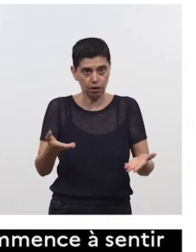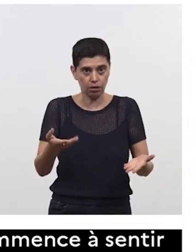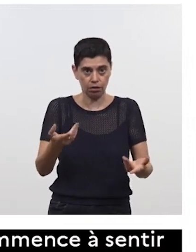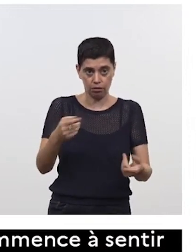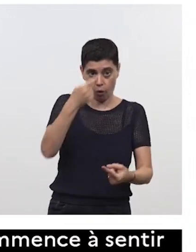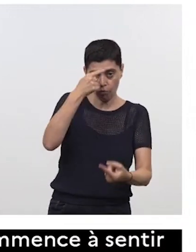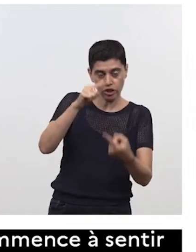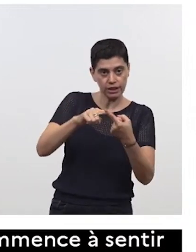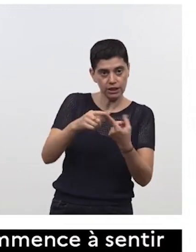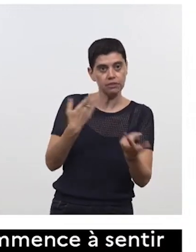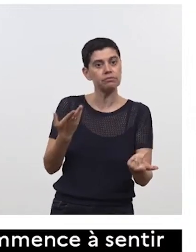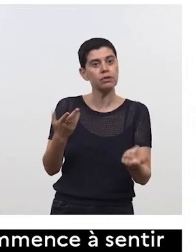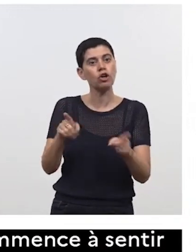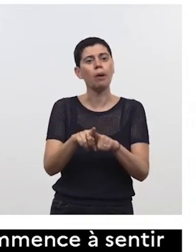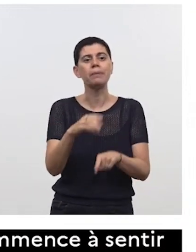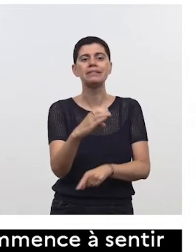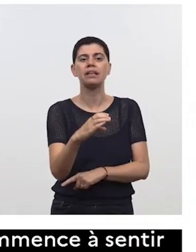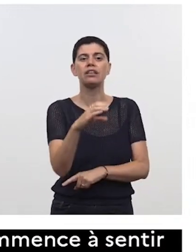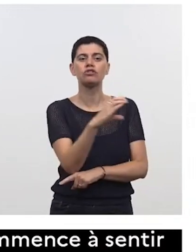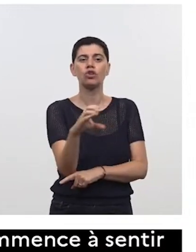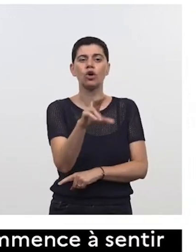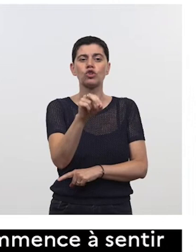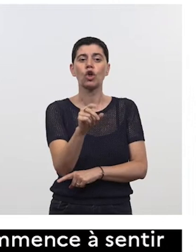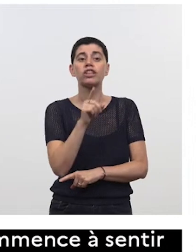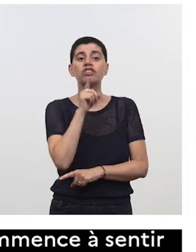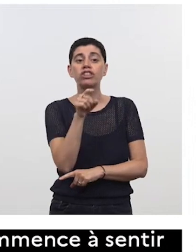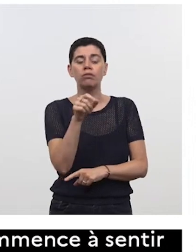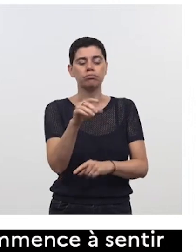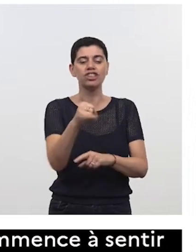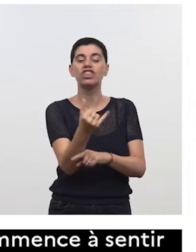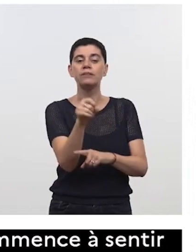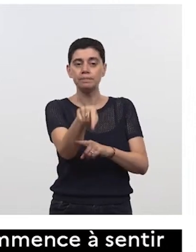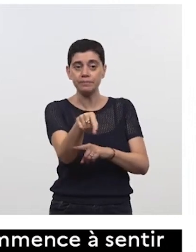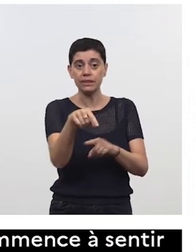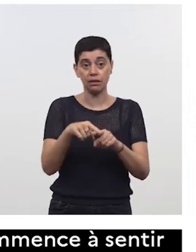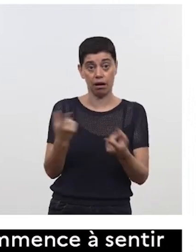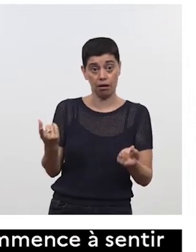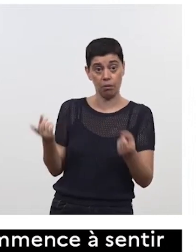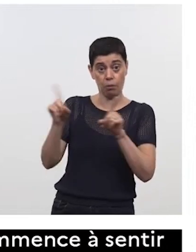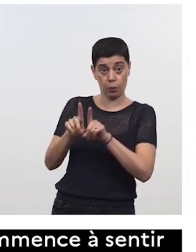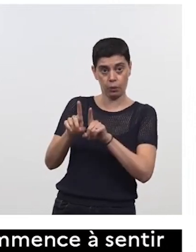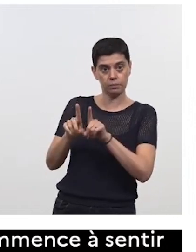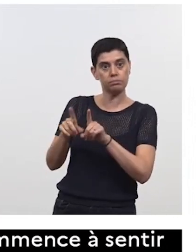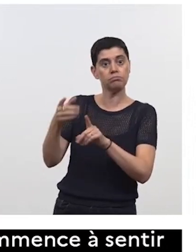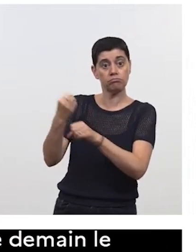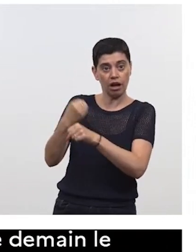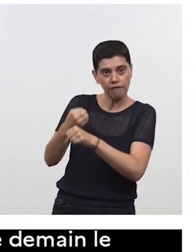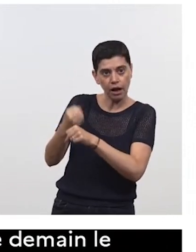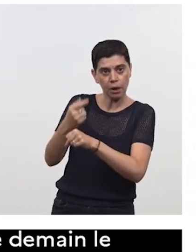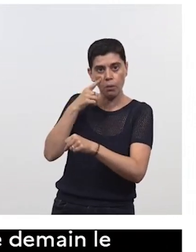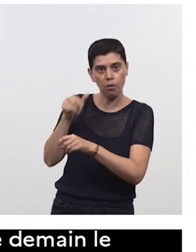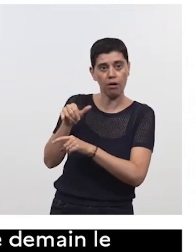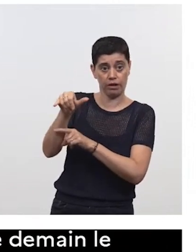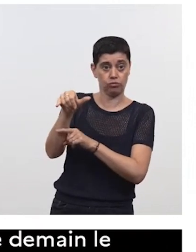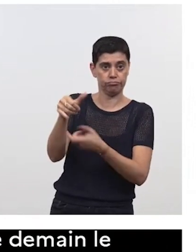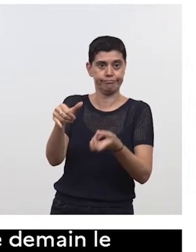constaté avec le C-130J et les équipages qui sont ici, sur le secteur de l'aviation de transport, et ça, c'est évidemment important.